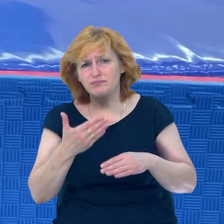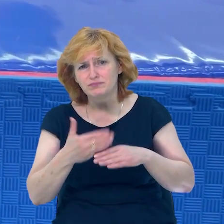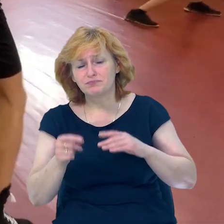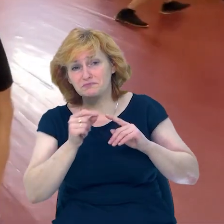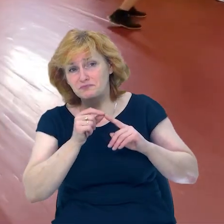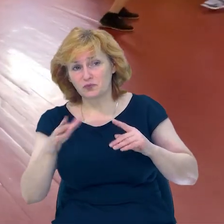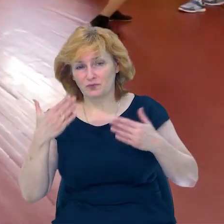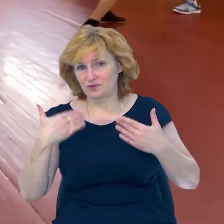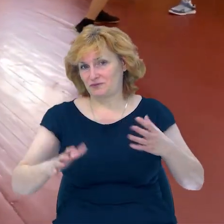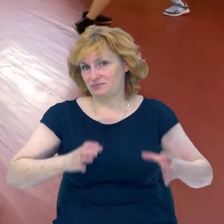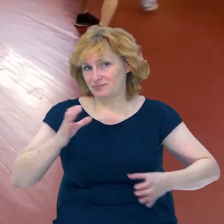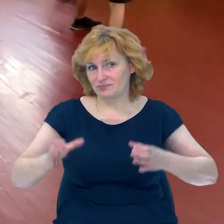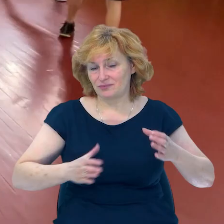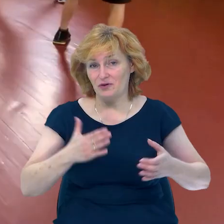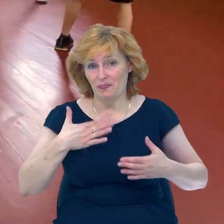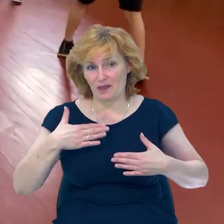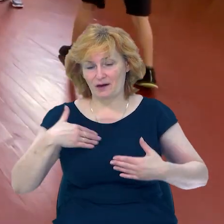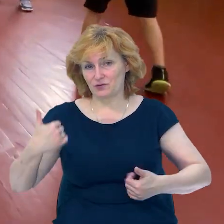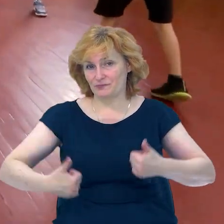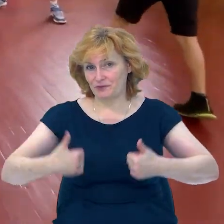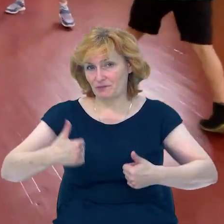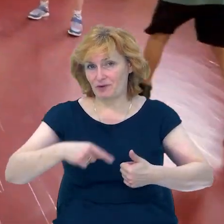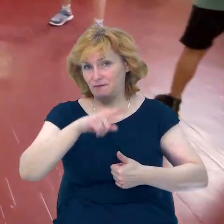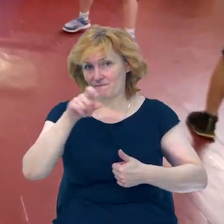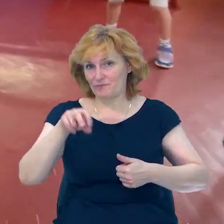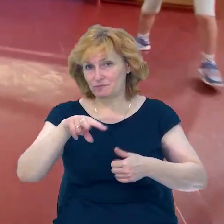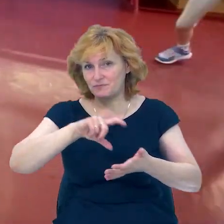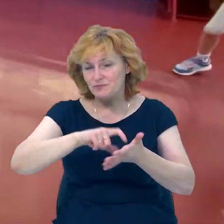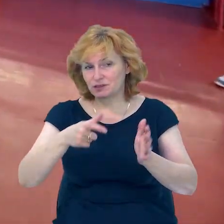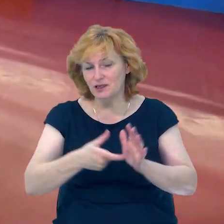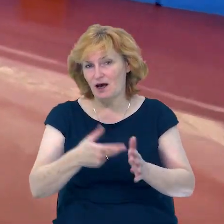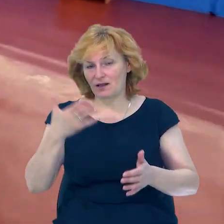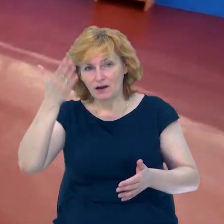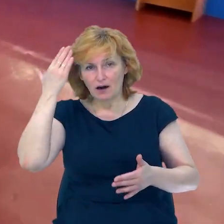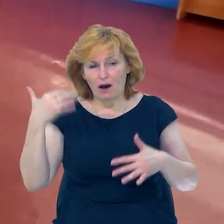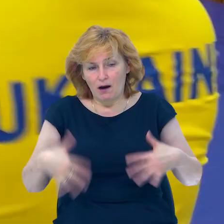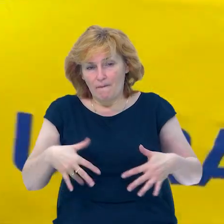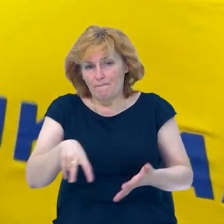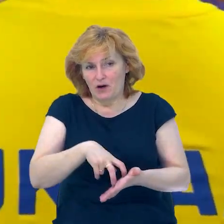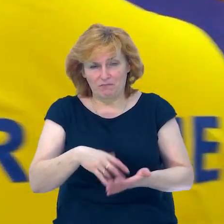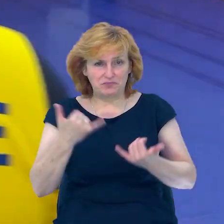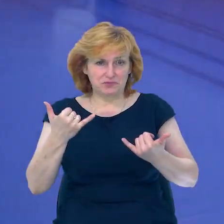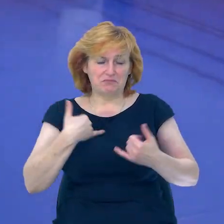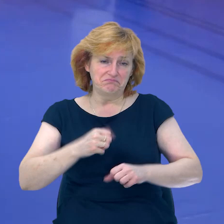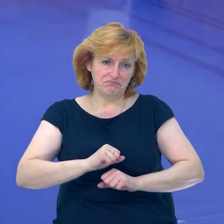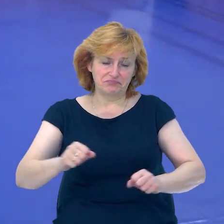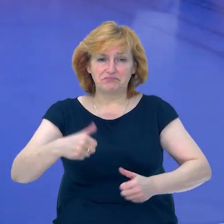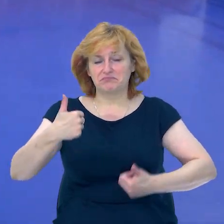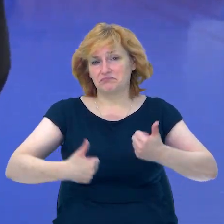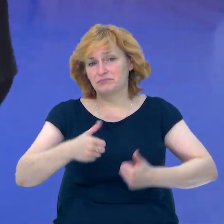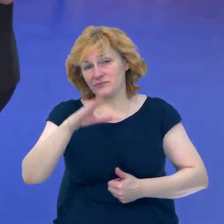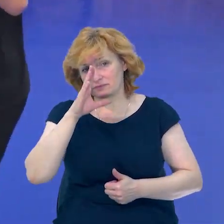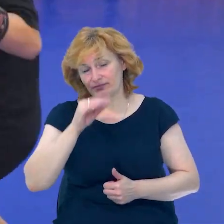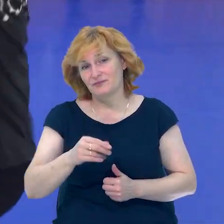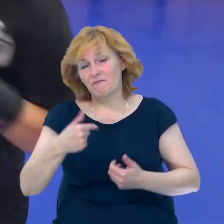І ті суперники наші в залі, яких ми тоді боялися, зараз взагалі нам нічого з ними робити. Мене